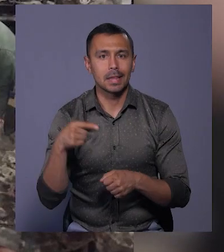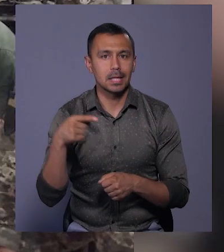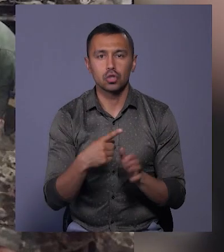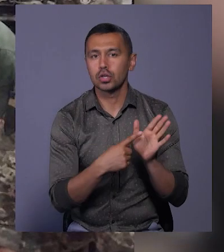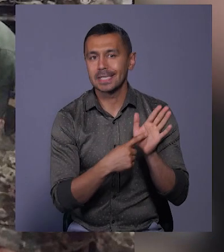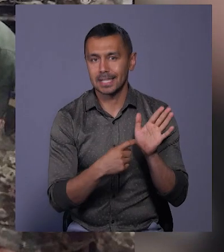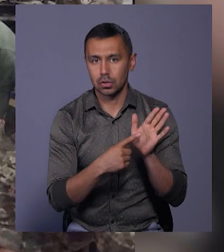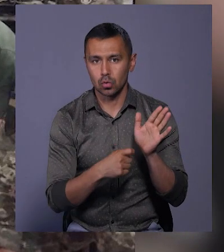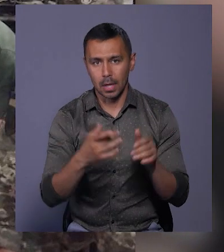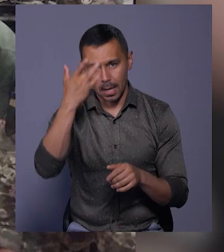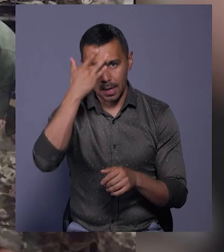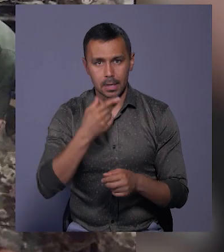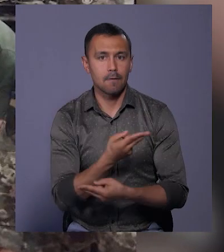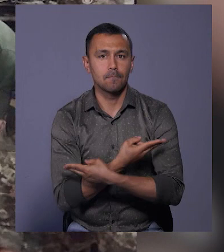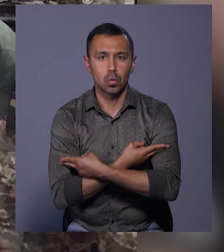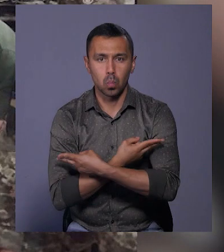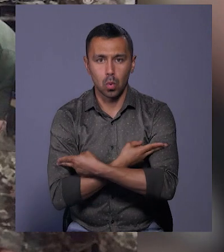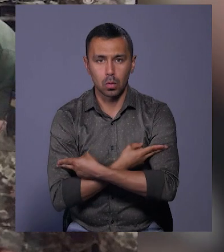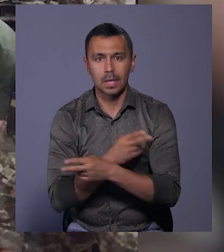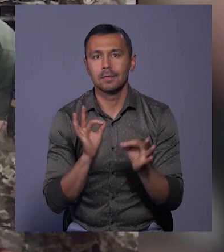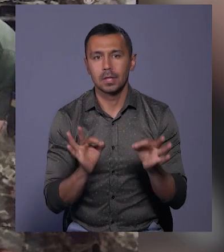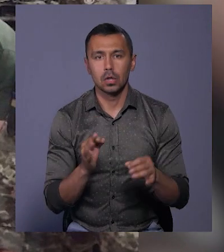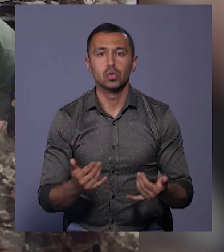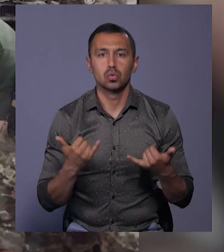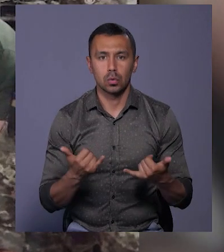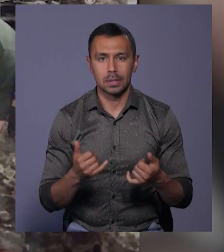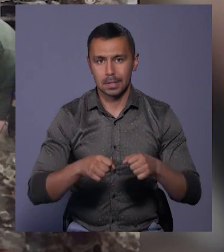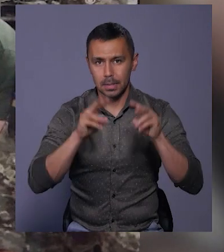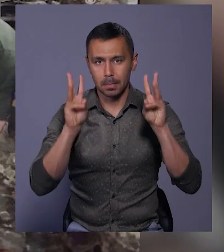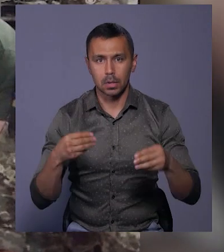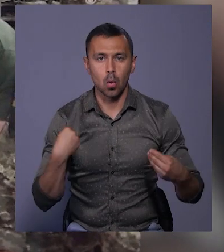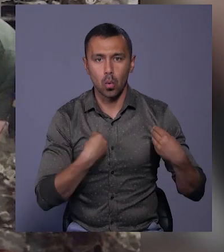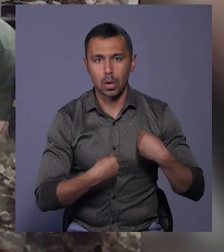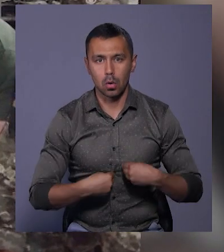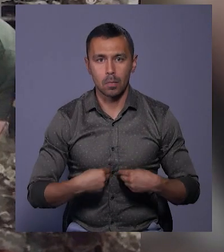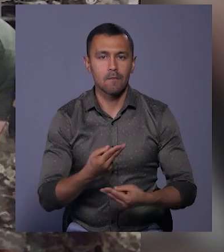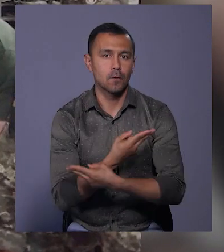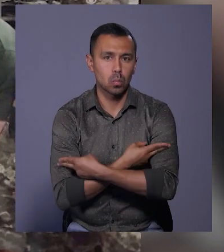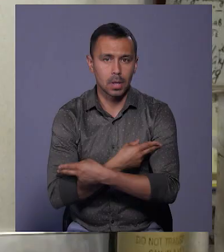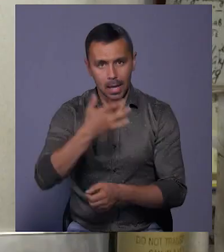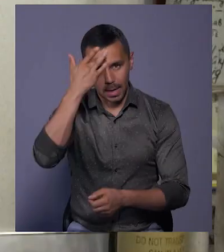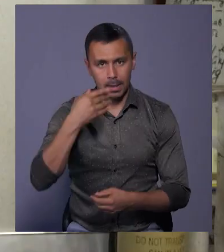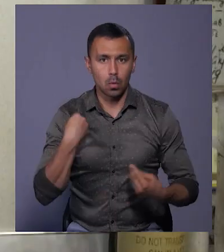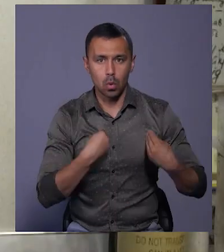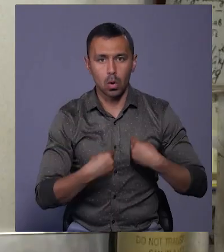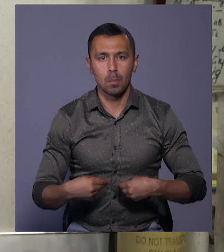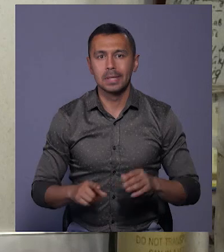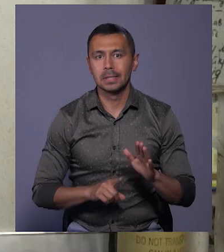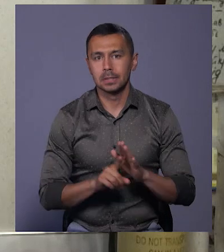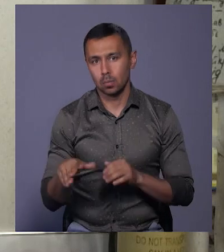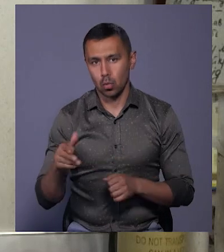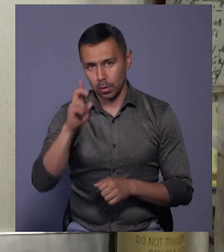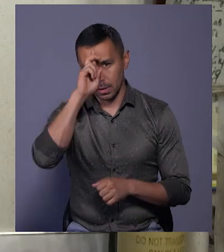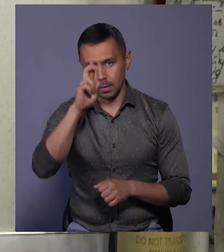літніх футболок. звичайно, що сьогодні забезпечення одягом, футболками, літнім одягом з боку